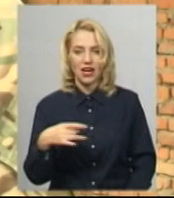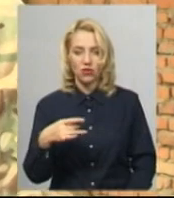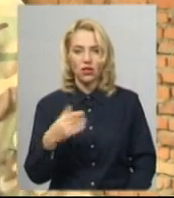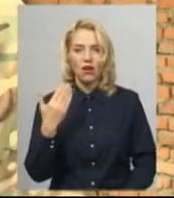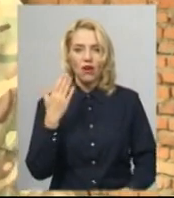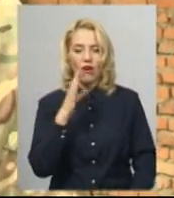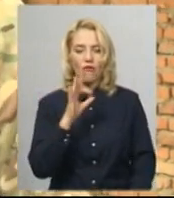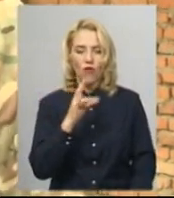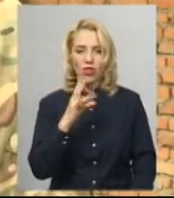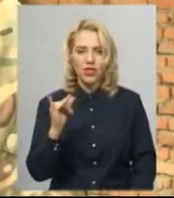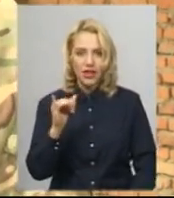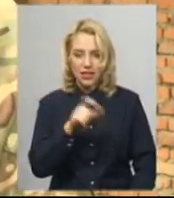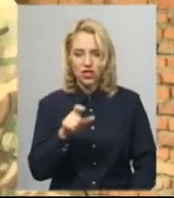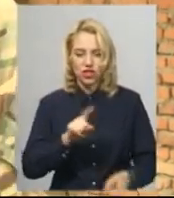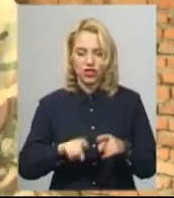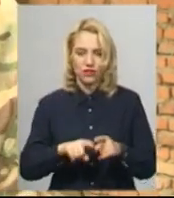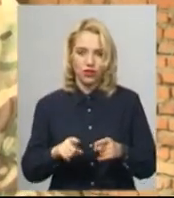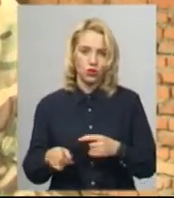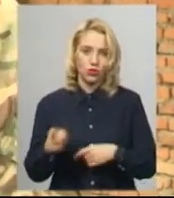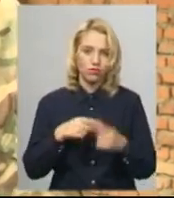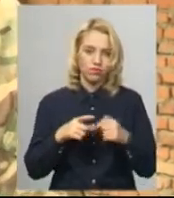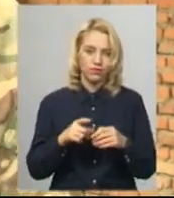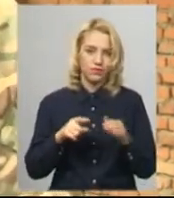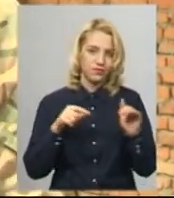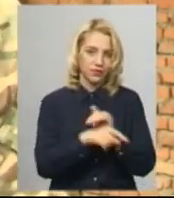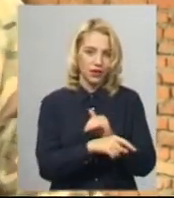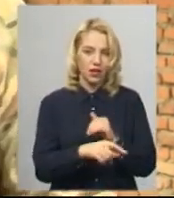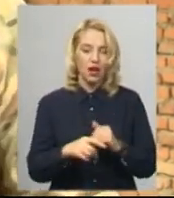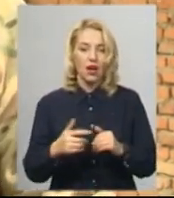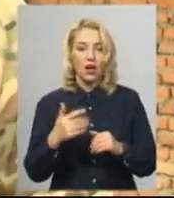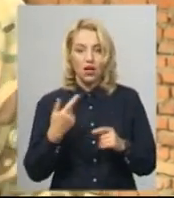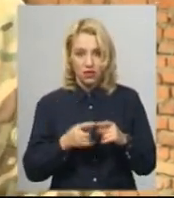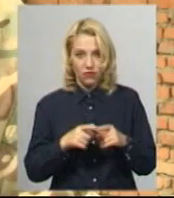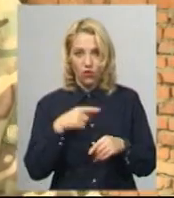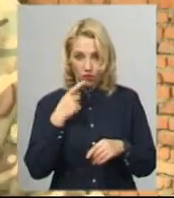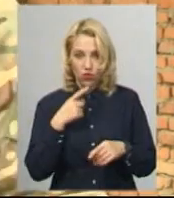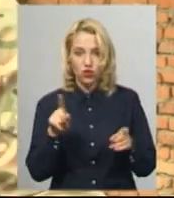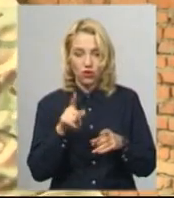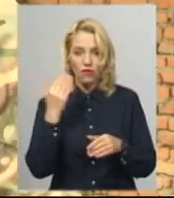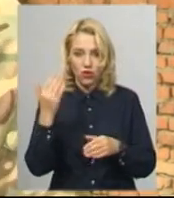вони швиденько звернулися та поїхали звідси. І це вони кажуть, що вони займаються